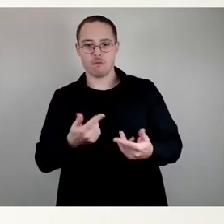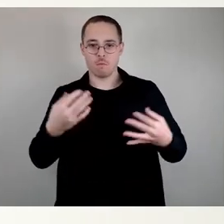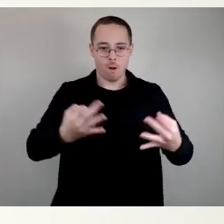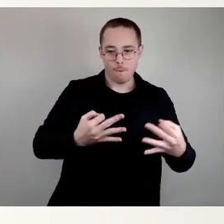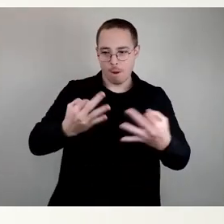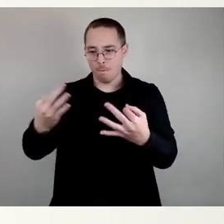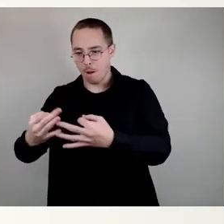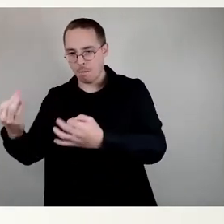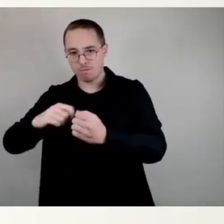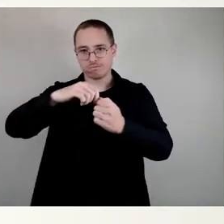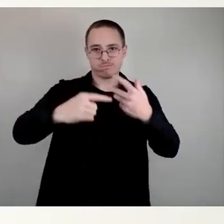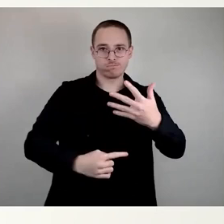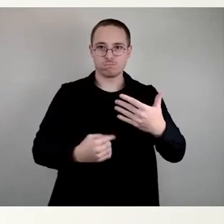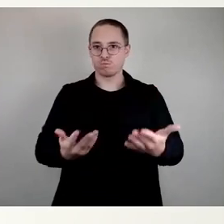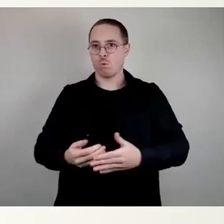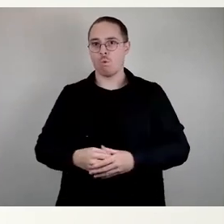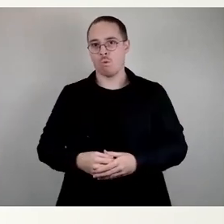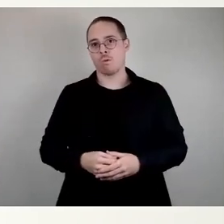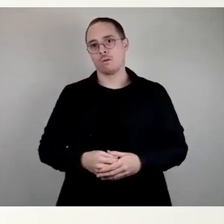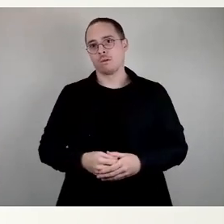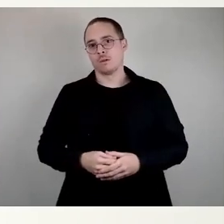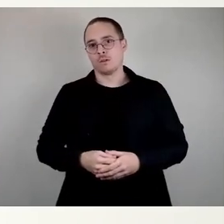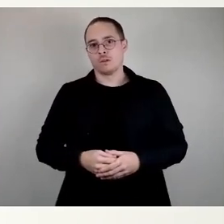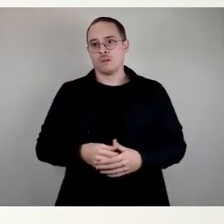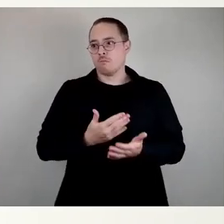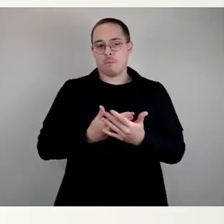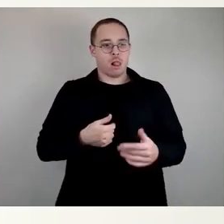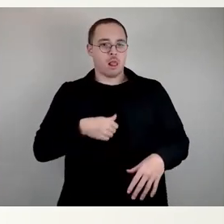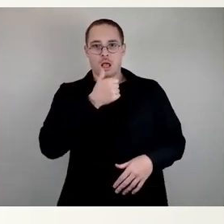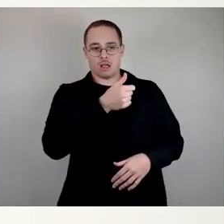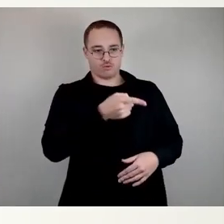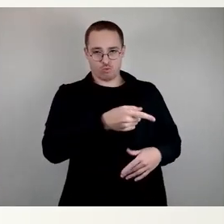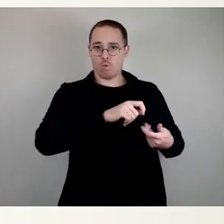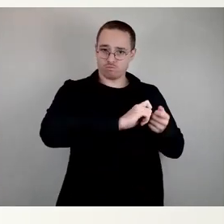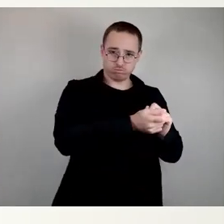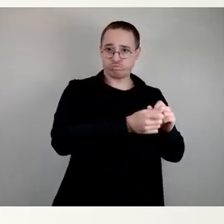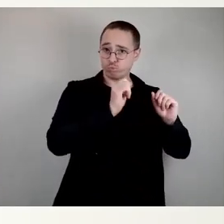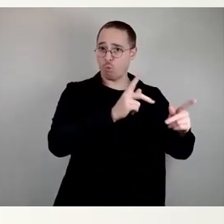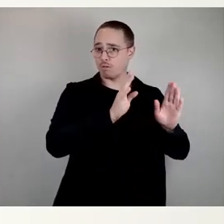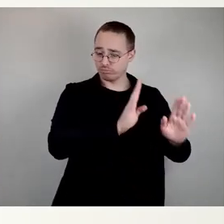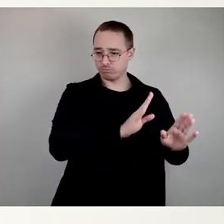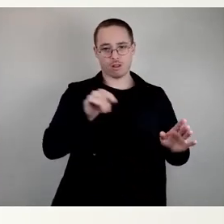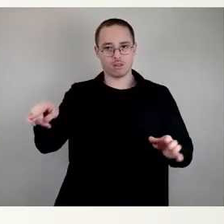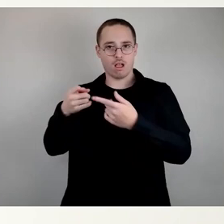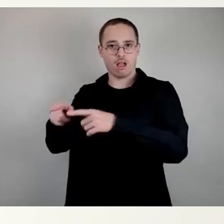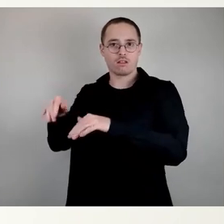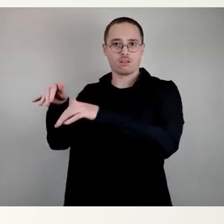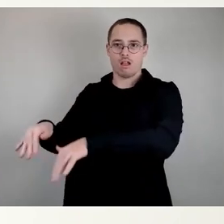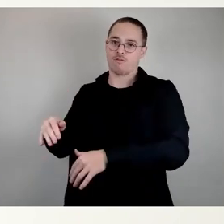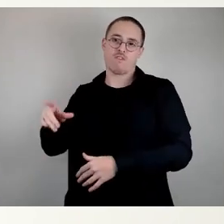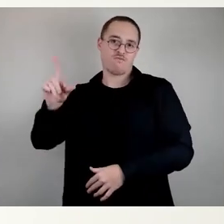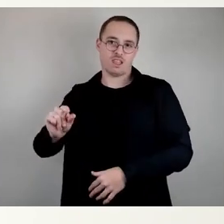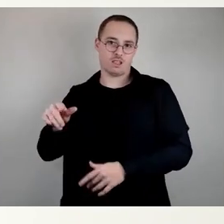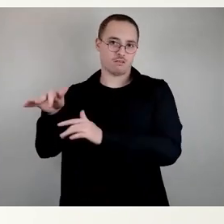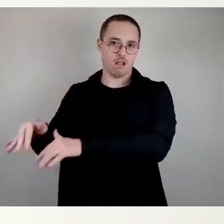Und deswegen klappt es eben nie so richtig. Wenn man das eine machen würde, haben wir natürlich für das andere dann weniger zu werden. Also, ich